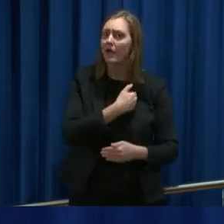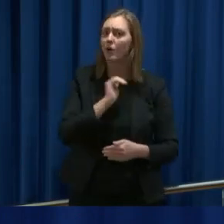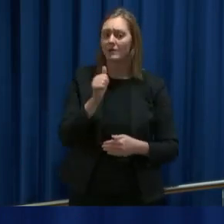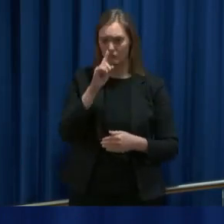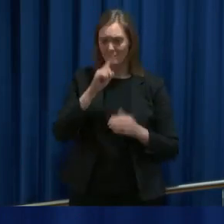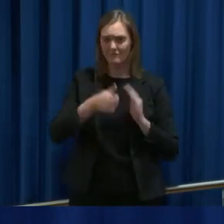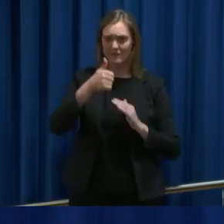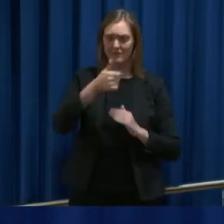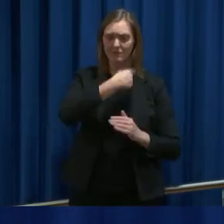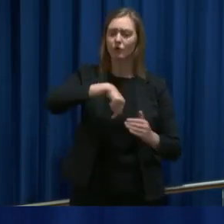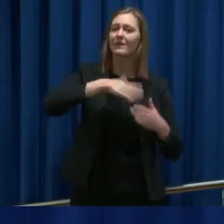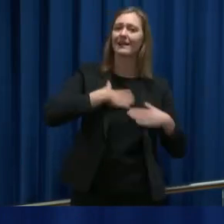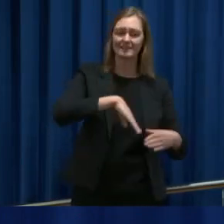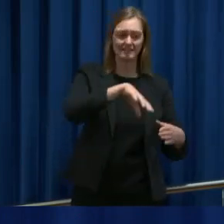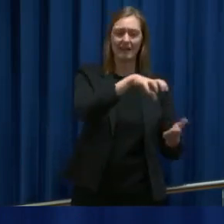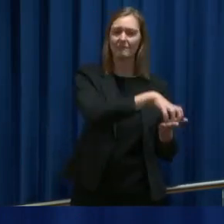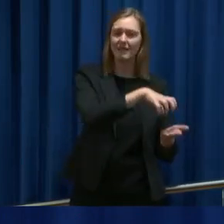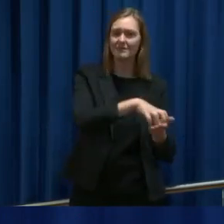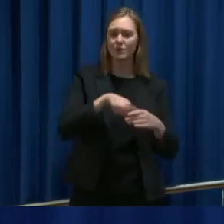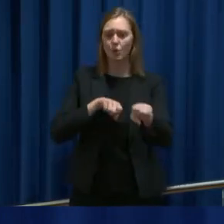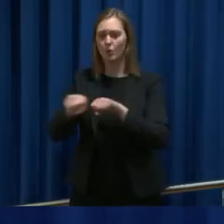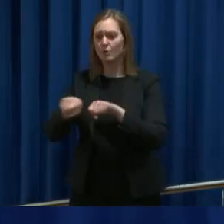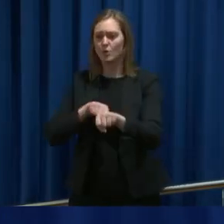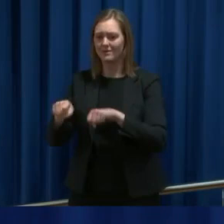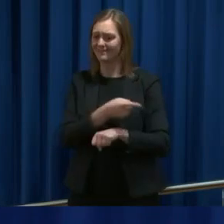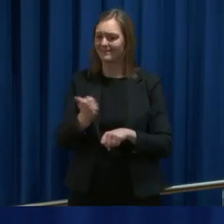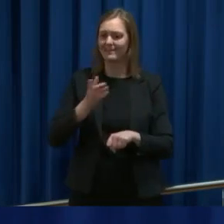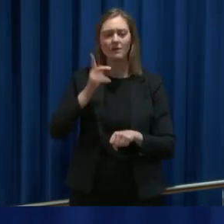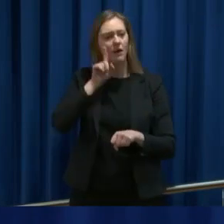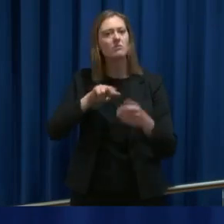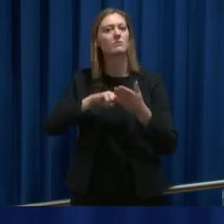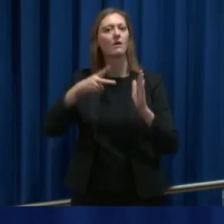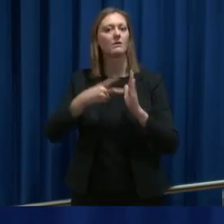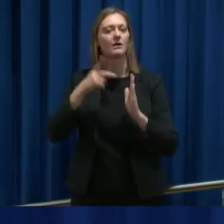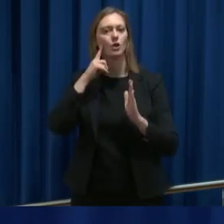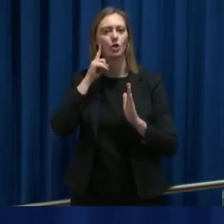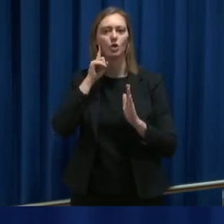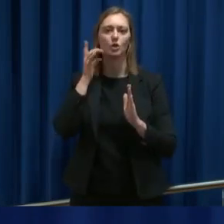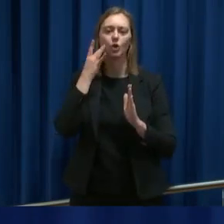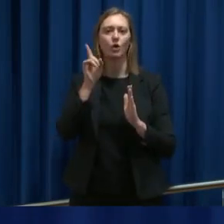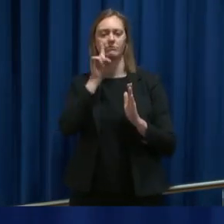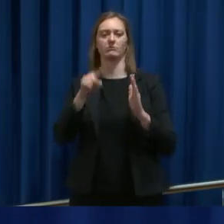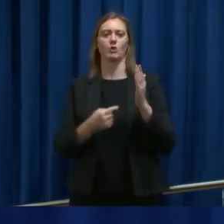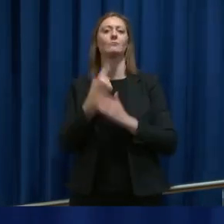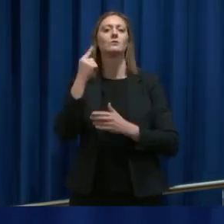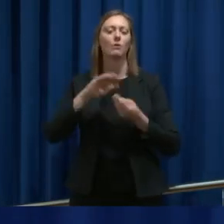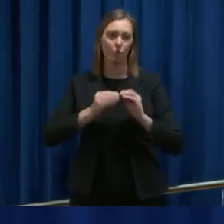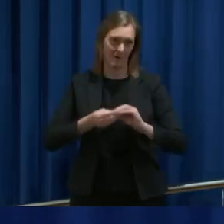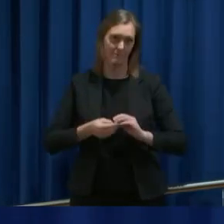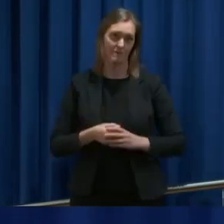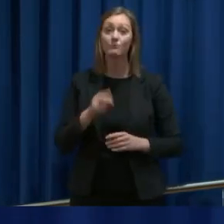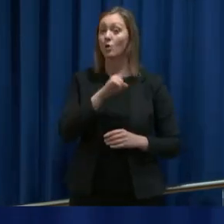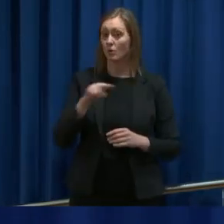helsevesen, våre kommuner som er i førstelinjen, har evne til å håndtere når problemene oppstår. Og da er det sånn at